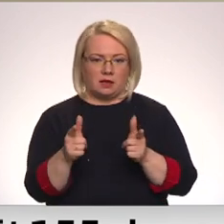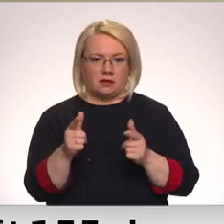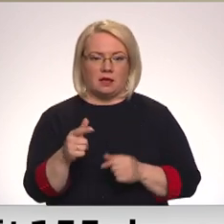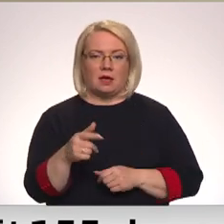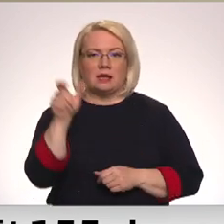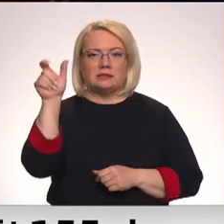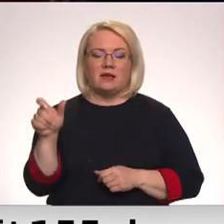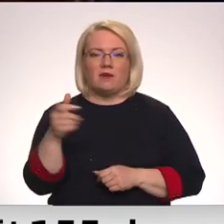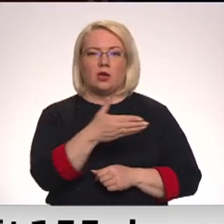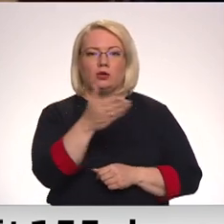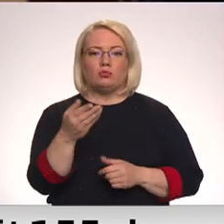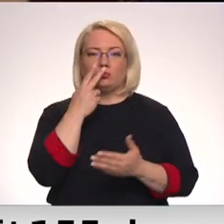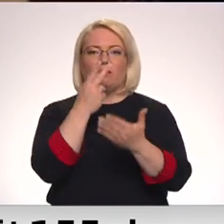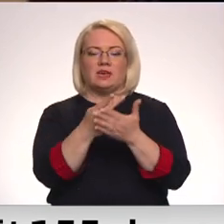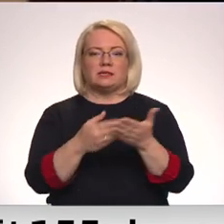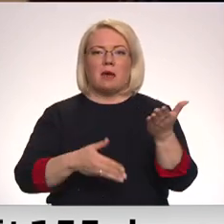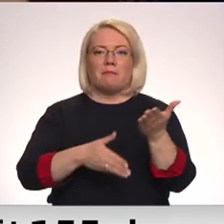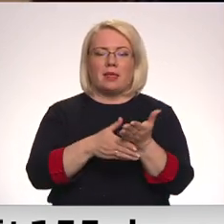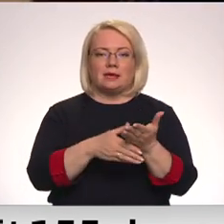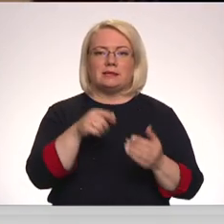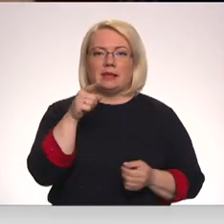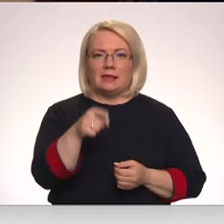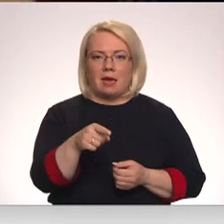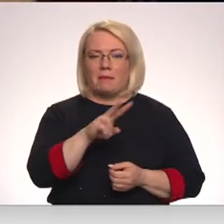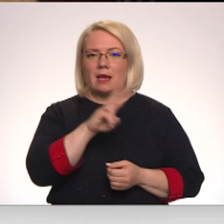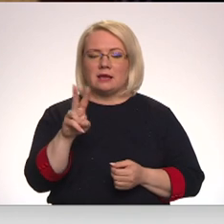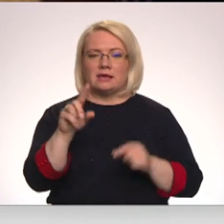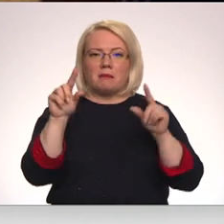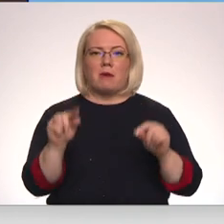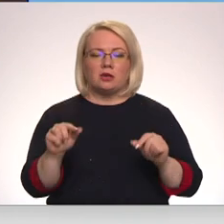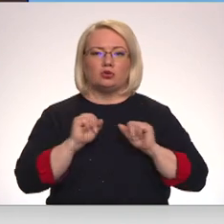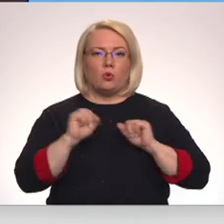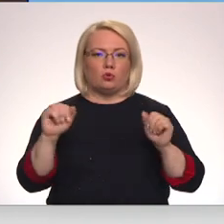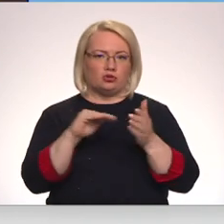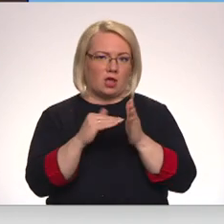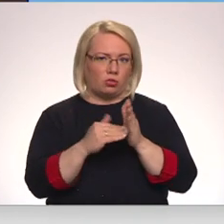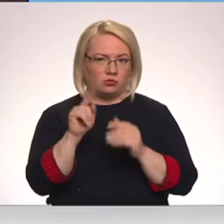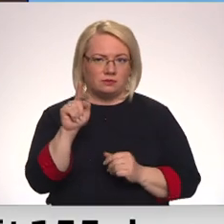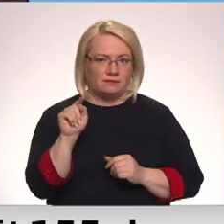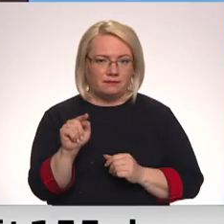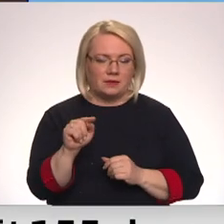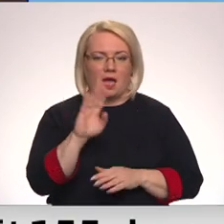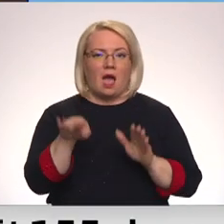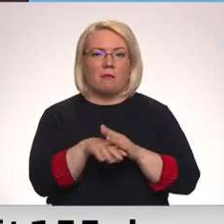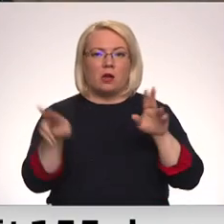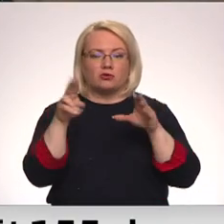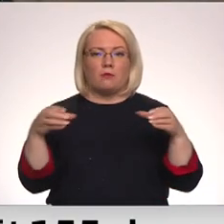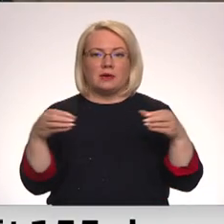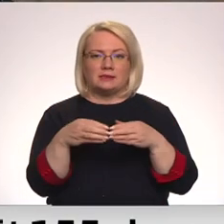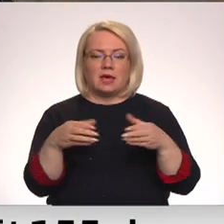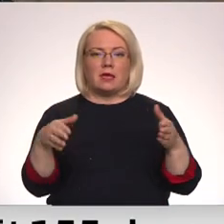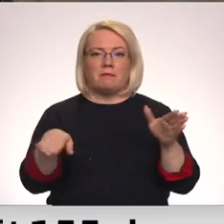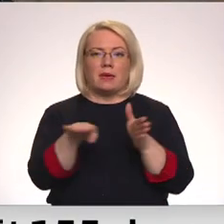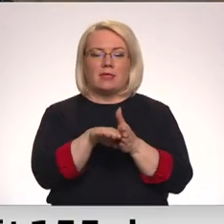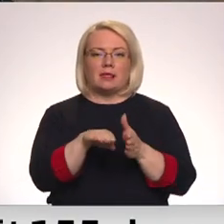vīzija. Palīdzē tikai tiem, kuriem ir maz nodrošināta status. Mājokļu jautājuma apakškomisijas sēdē piedalījās arī